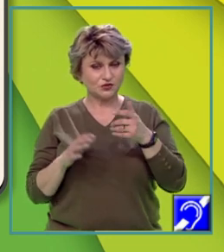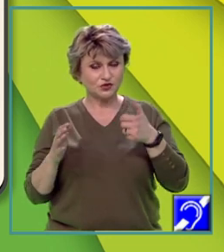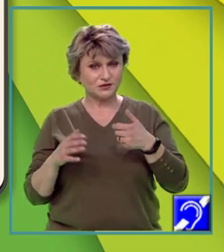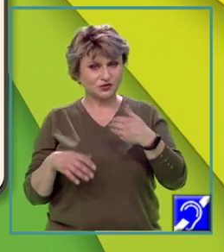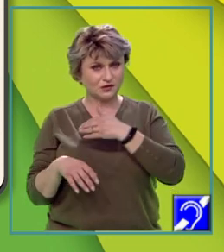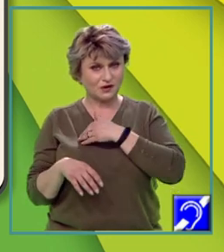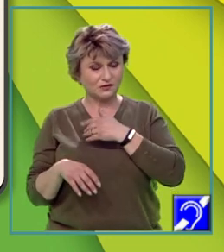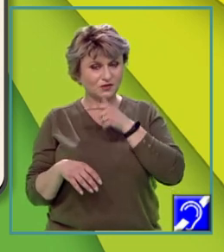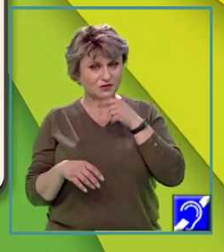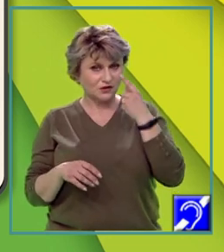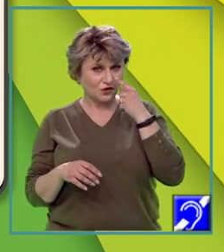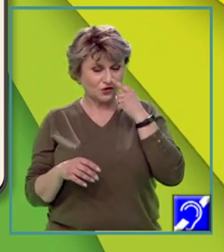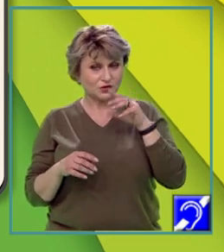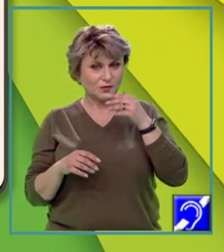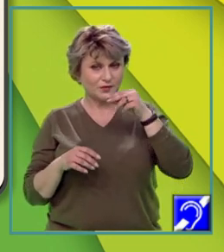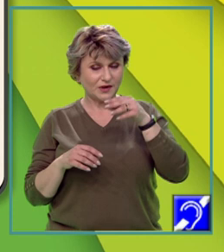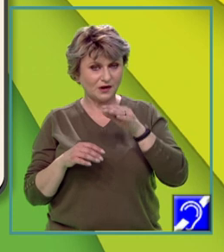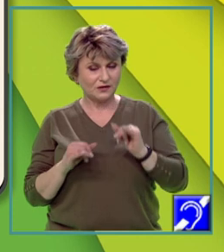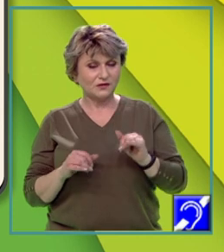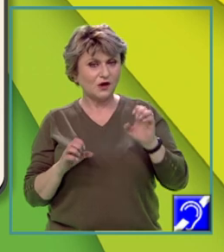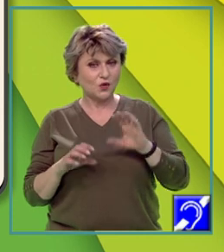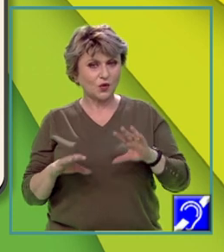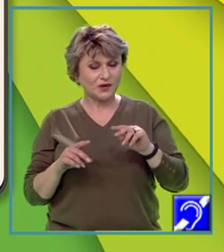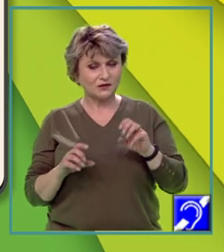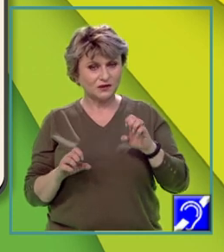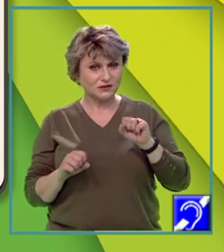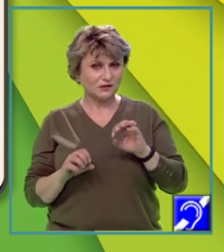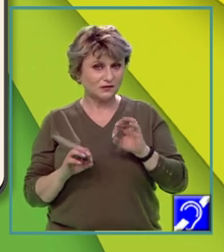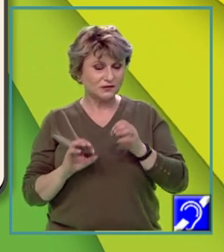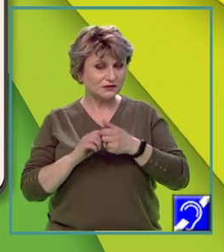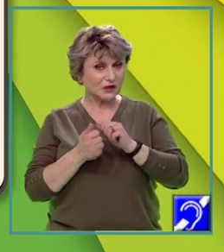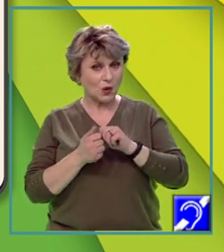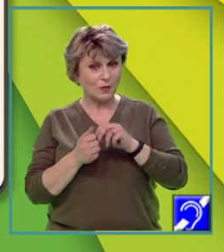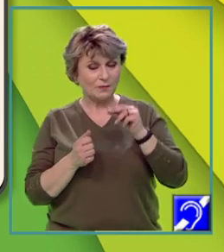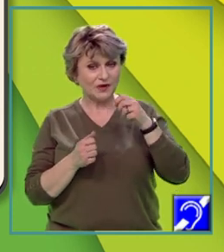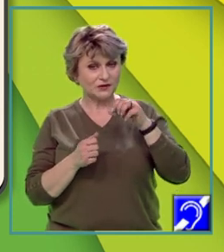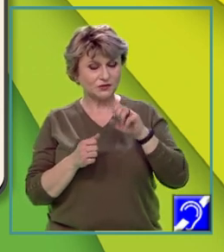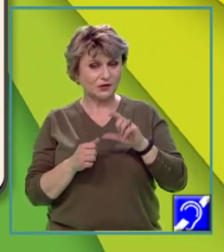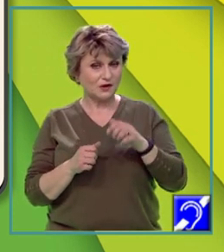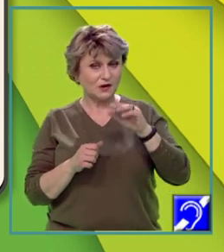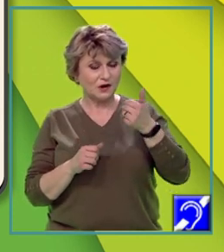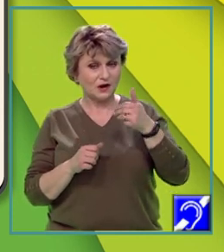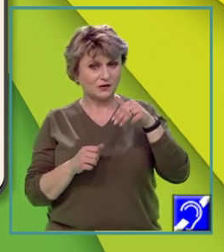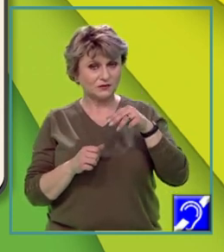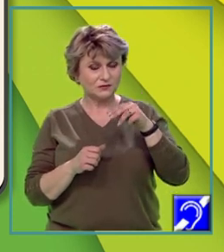grade în nordul câmpiei Europei de Est sau în peninsula Scandinavă.